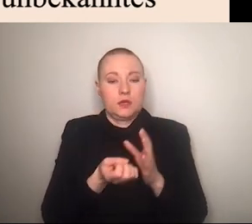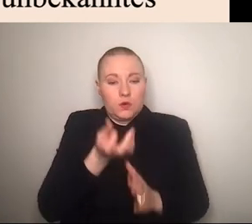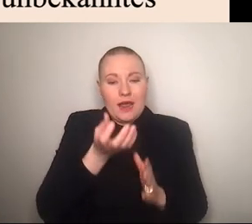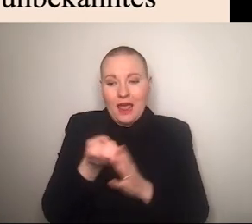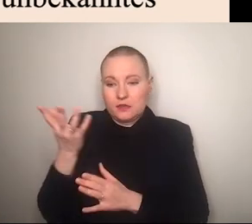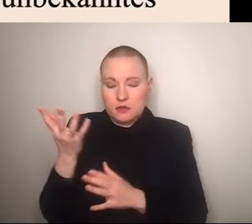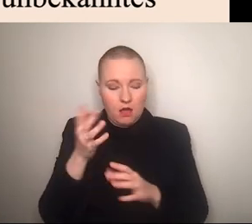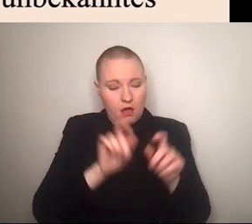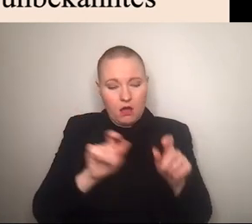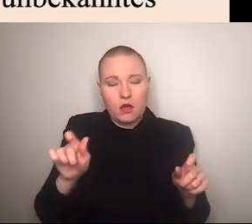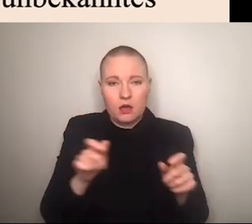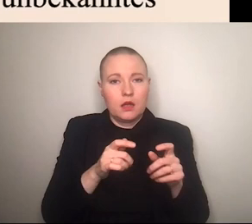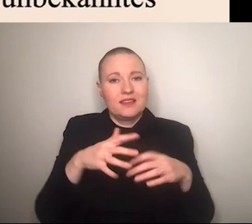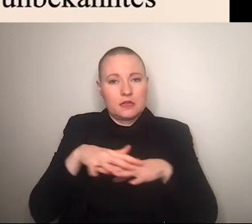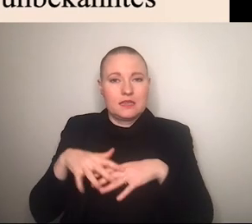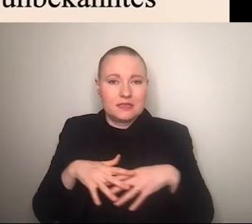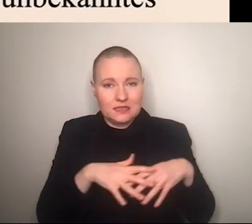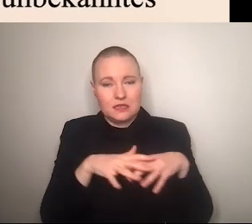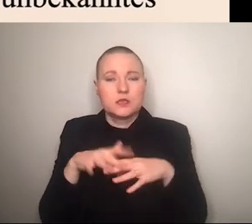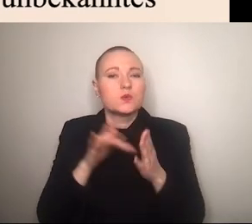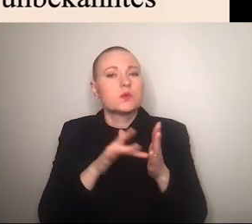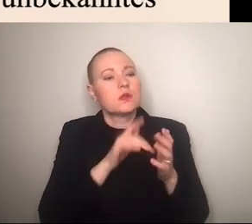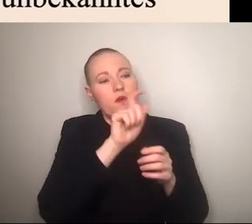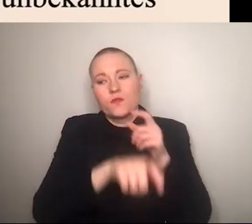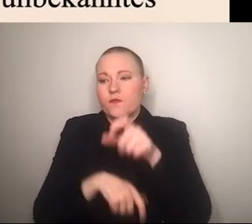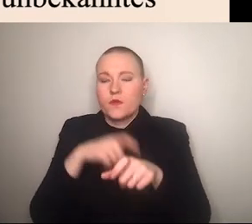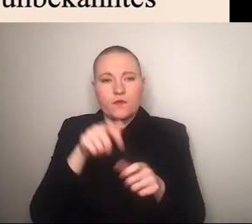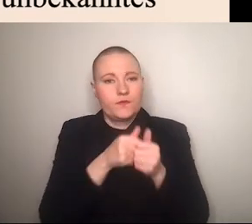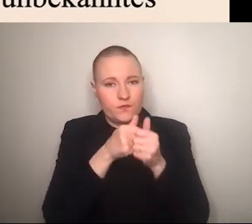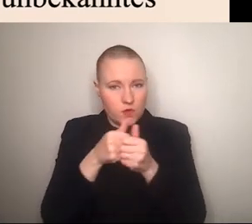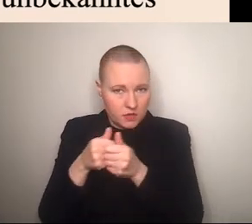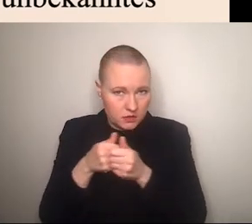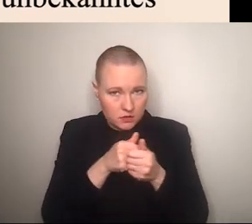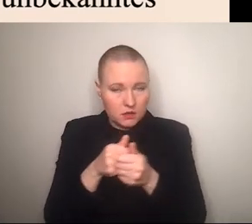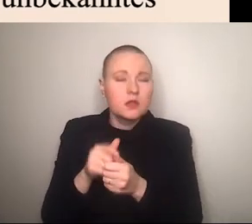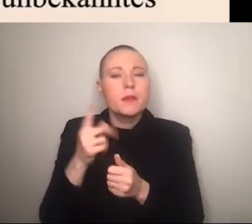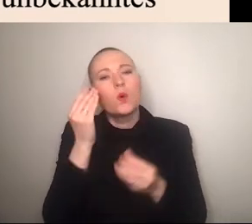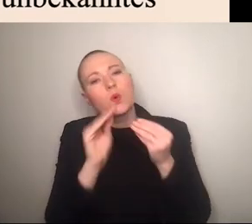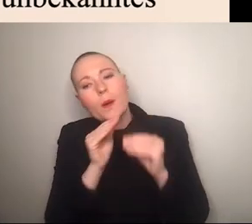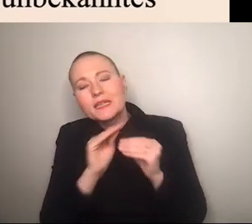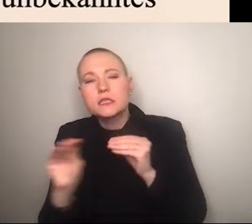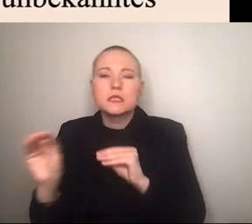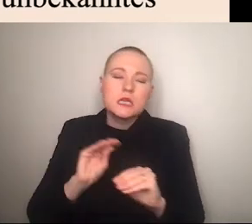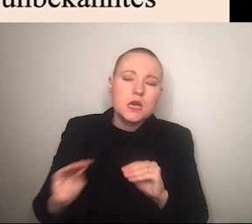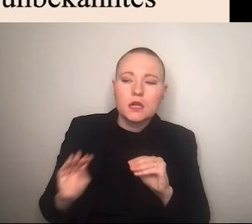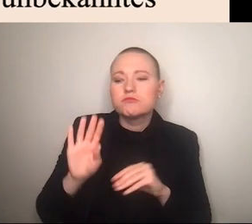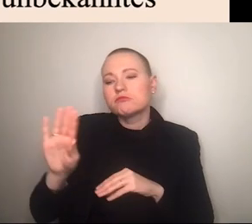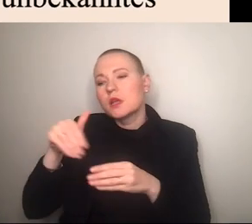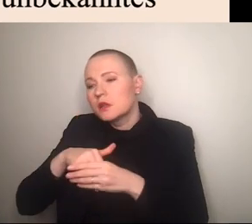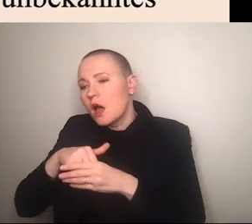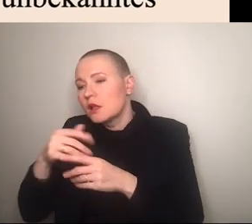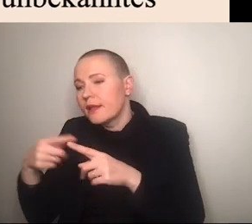sie sich nicht nur gegenseitig folgen sondern auch gegenseitig kommentieren in den stories den content der anderen personen teilen etc